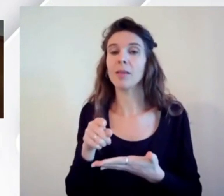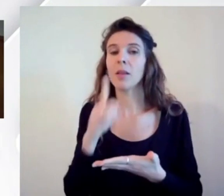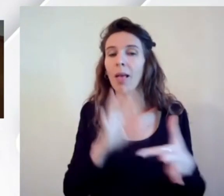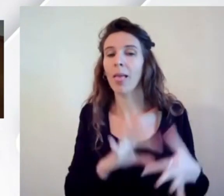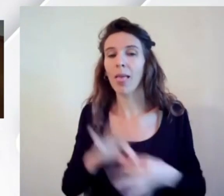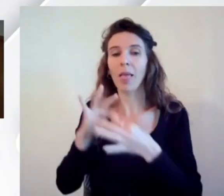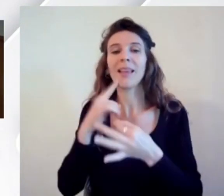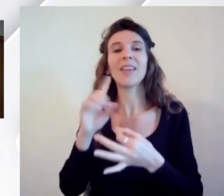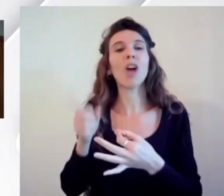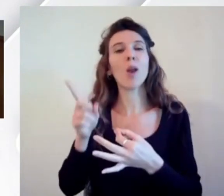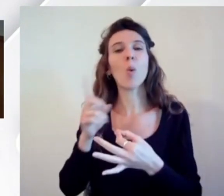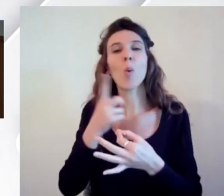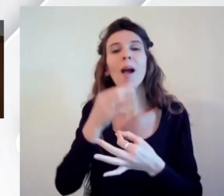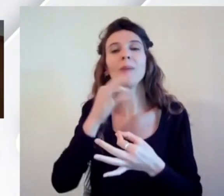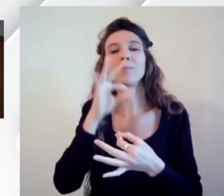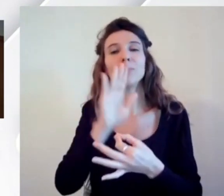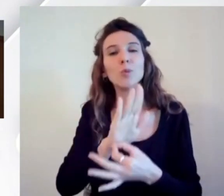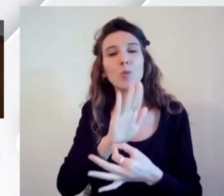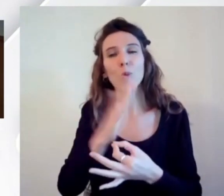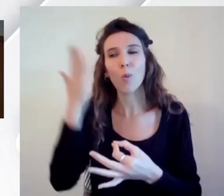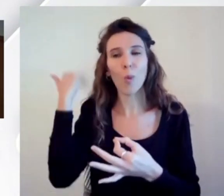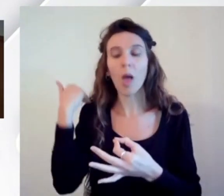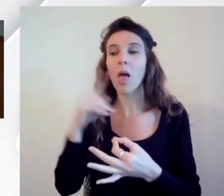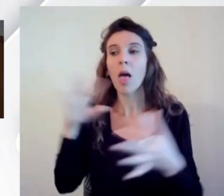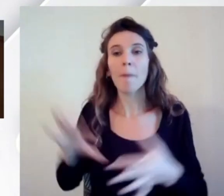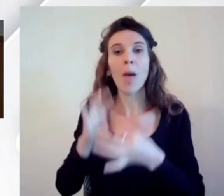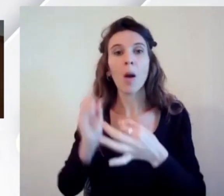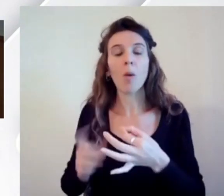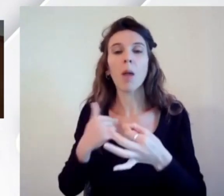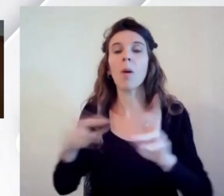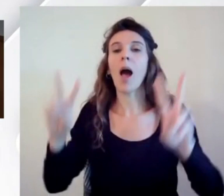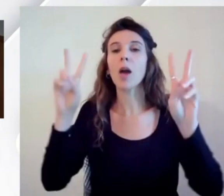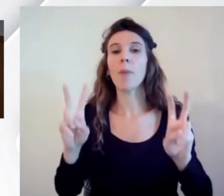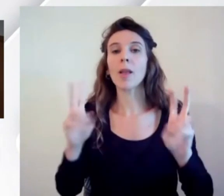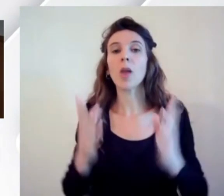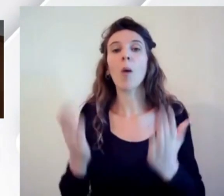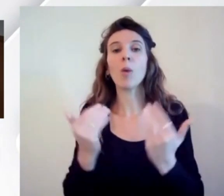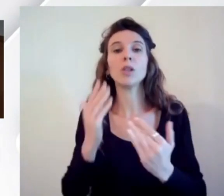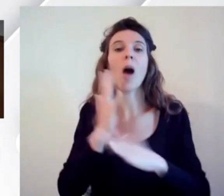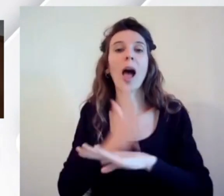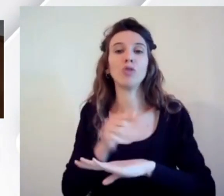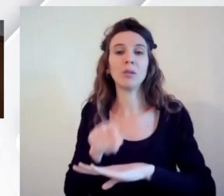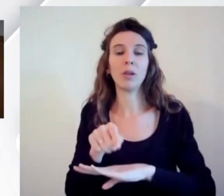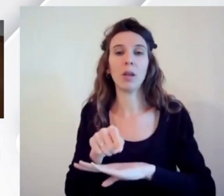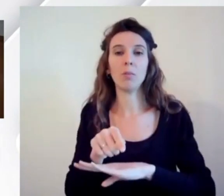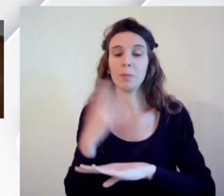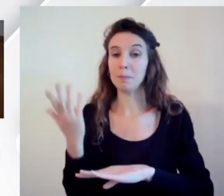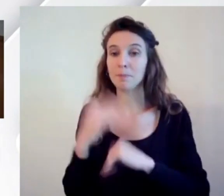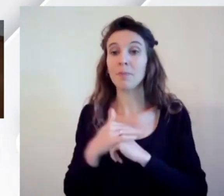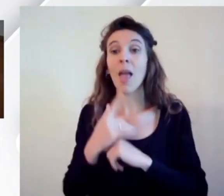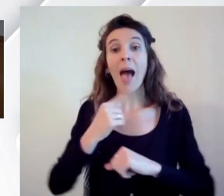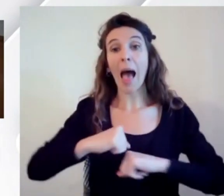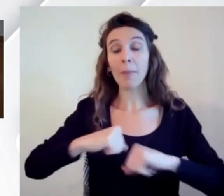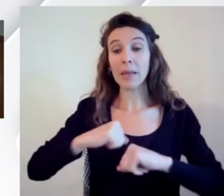già fatto prima da Gianluca fatto in precedenza ossia la tematica dell'acquisto accessibile se un'amministrazione se un